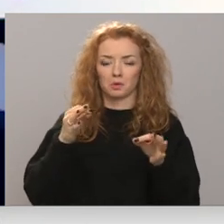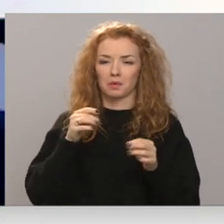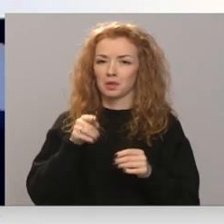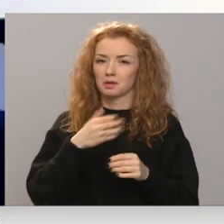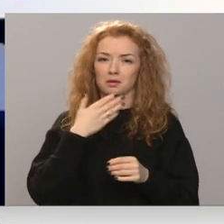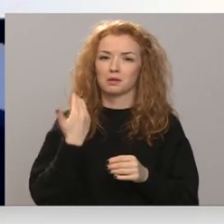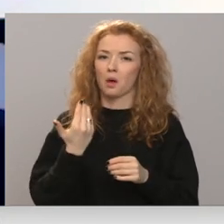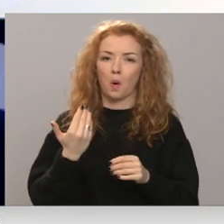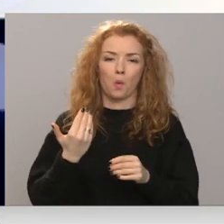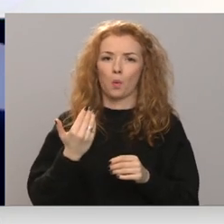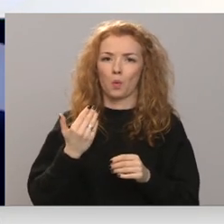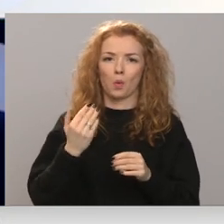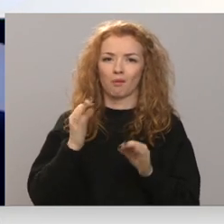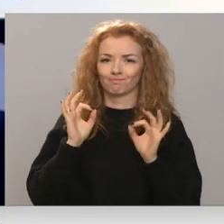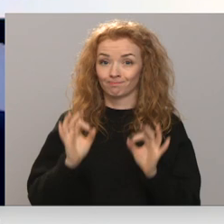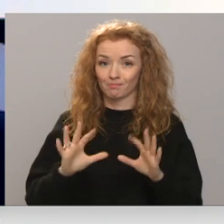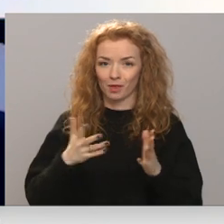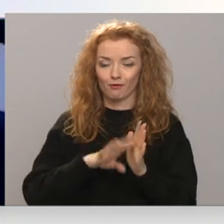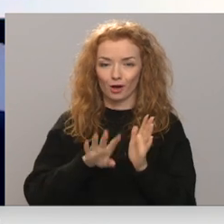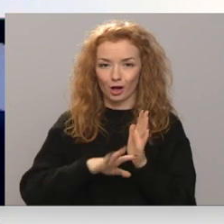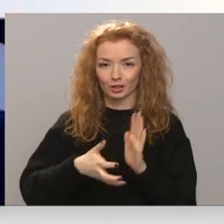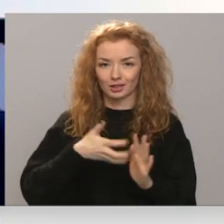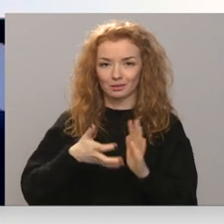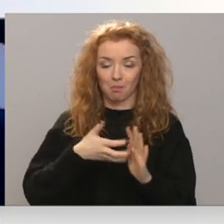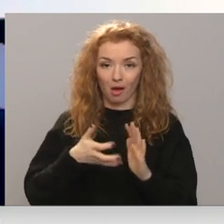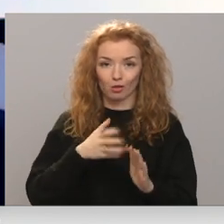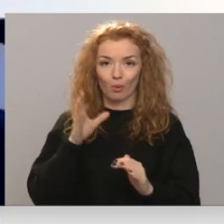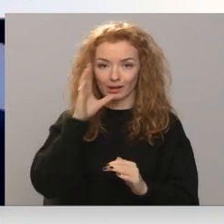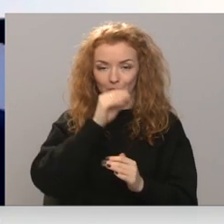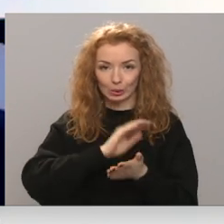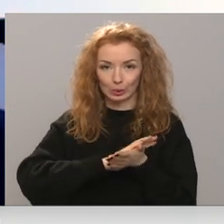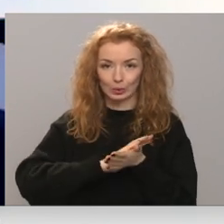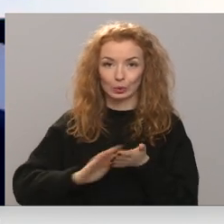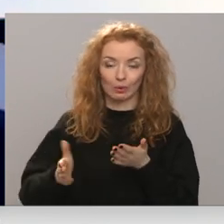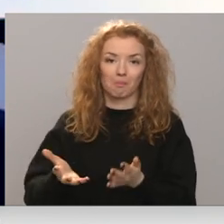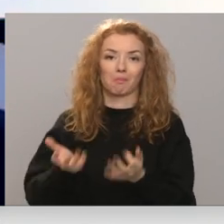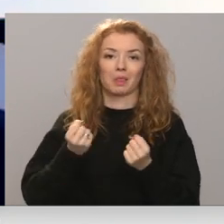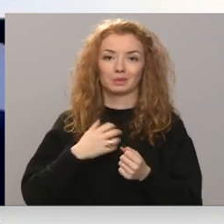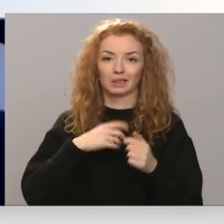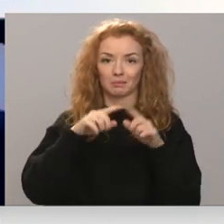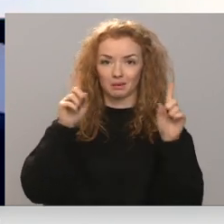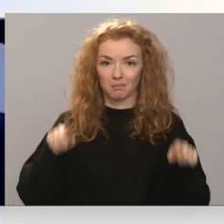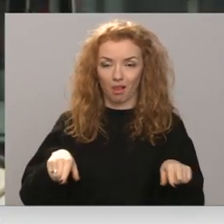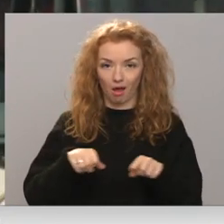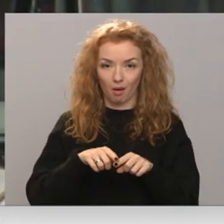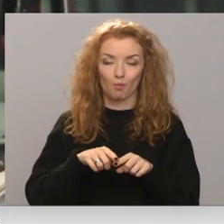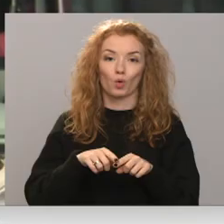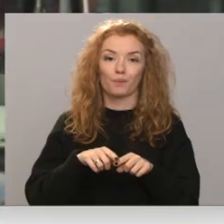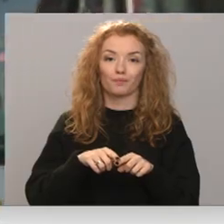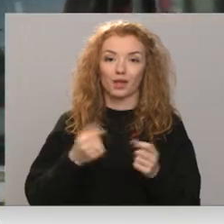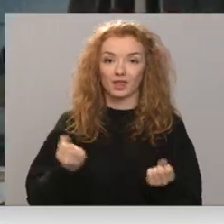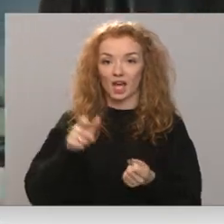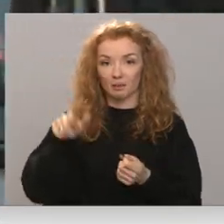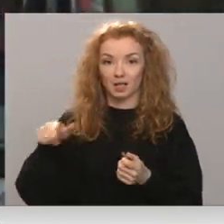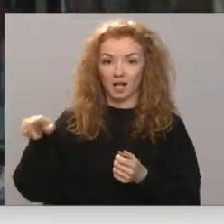sakritība, bet tās ir izmantojot noteiktas iespējas vieglāk paņem slimības lapu un pārzīmot. Darbinieki,